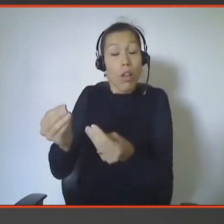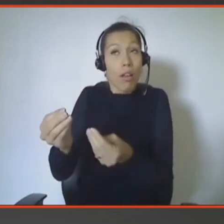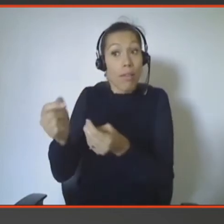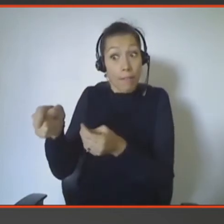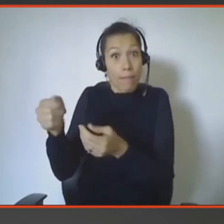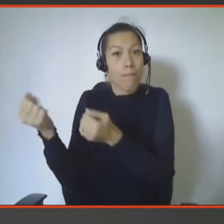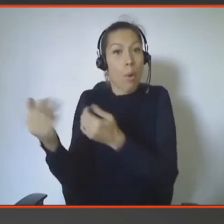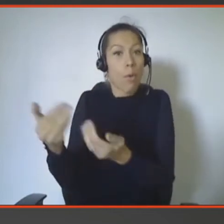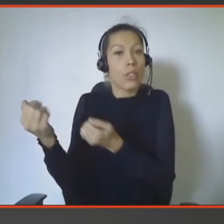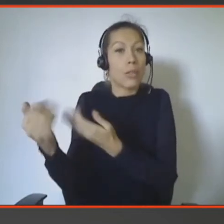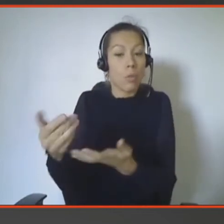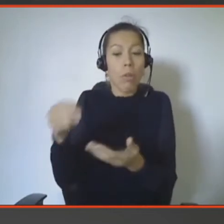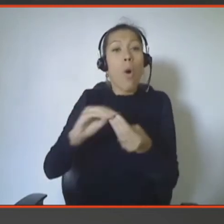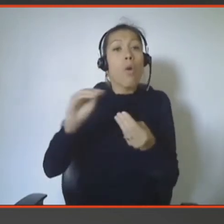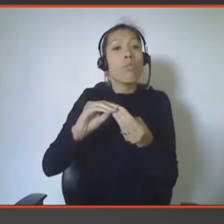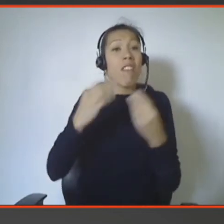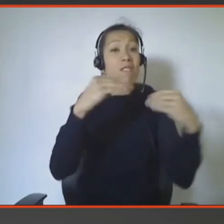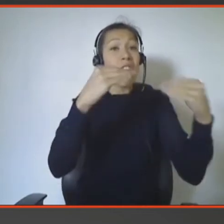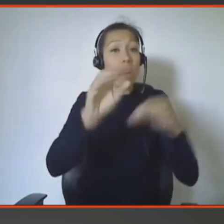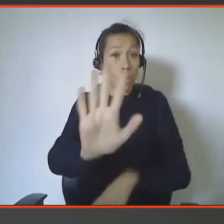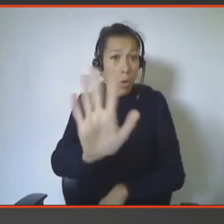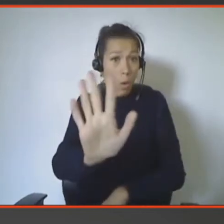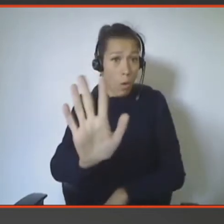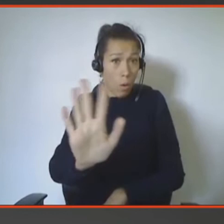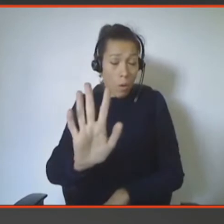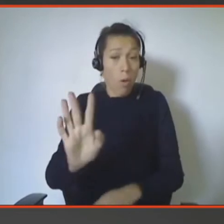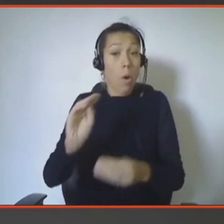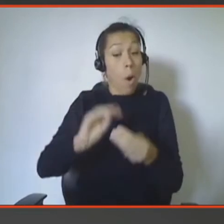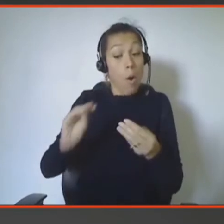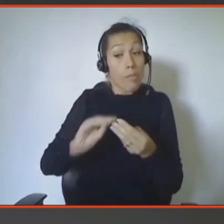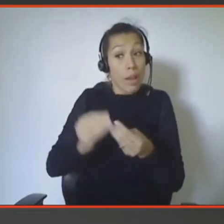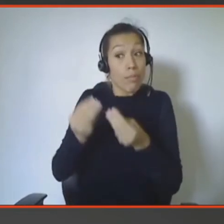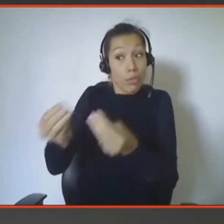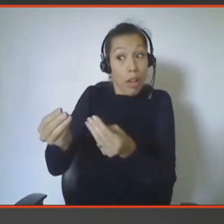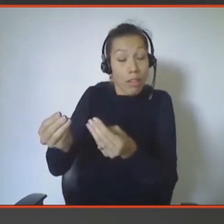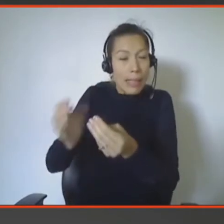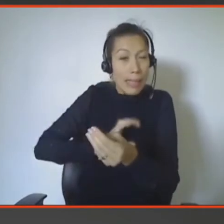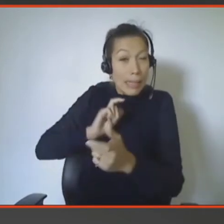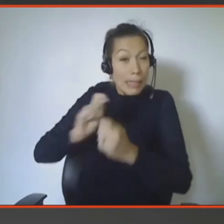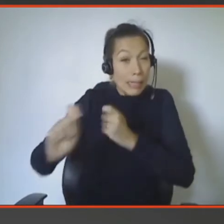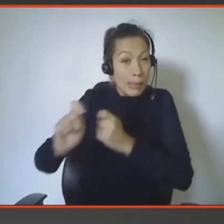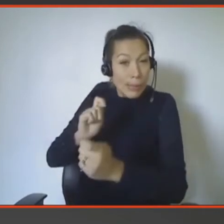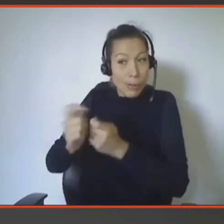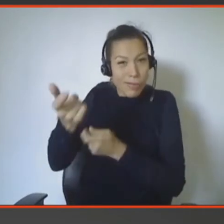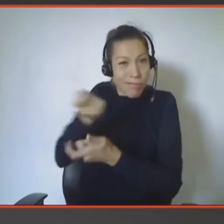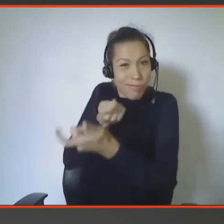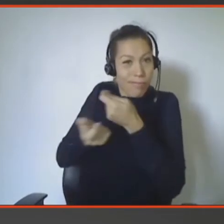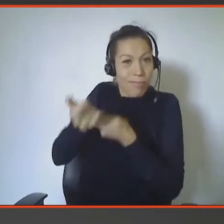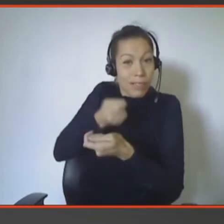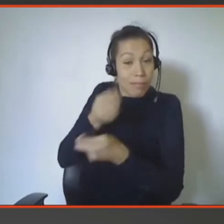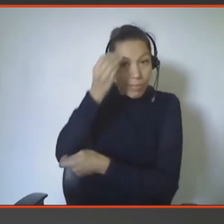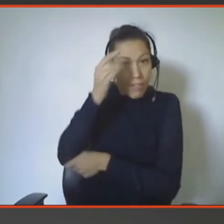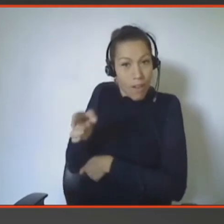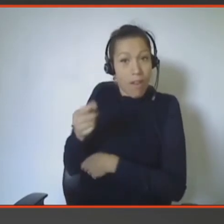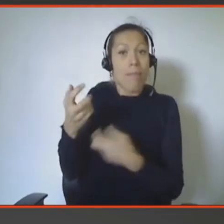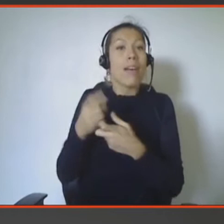fait pour être commercial, c'est fait pour être vraiment pour stimuler les discussions. Donc ici, sur l'héritage,